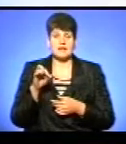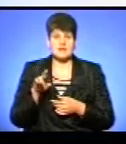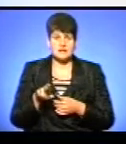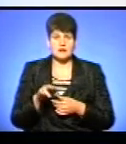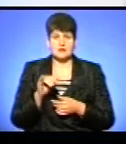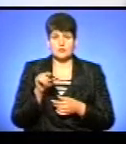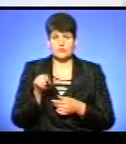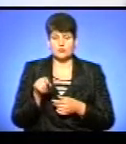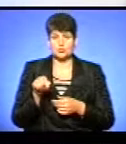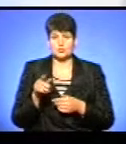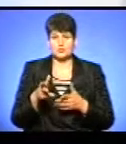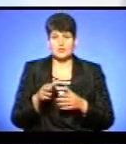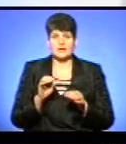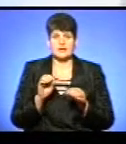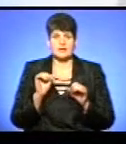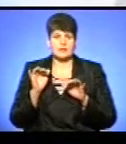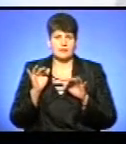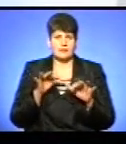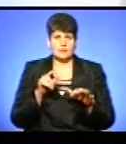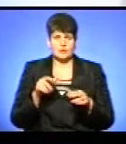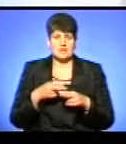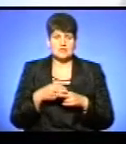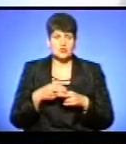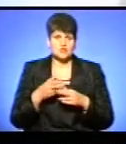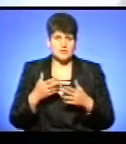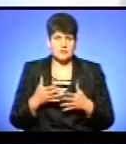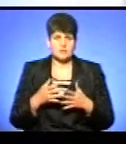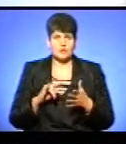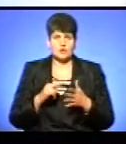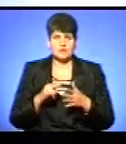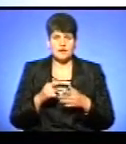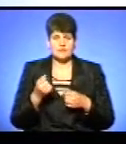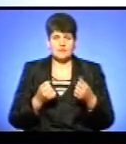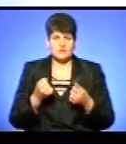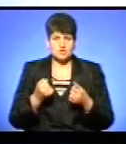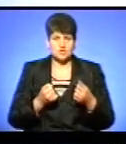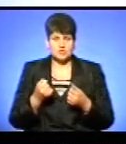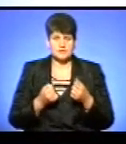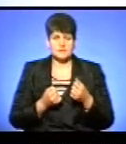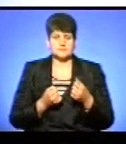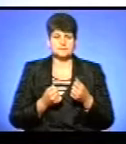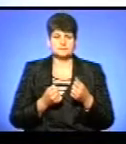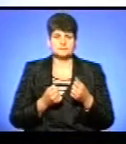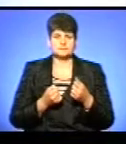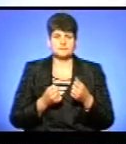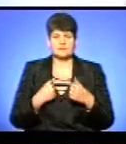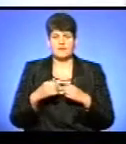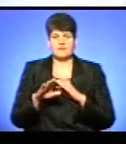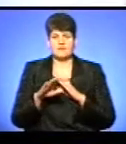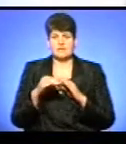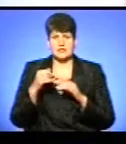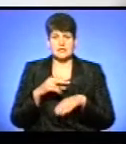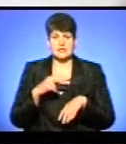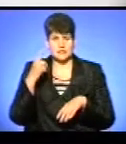кидався на людей з ножем, продерявлював машини. Ми викликали